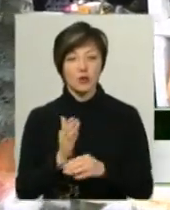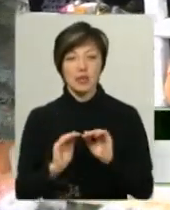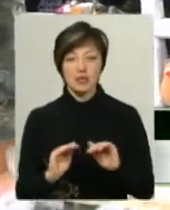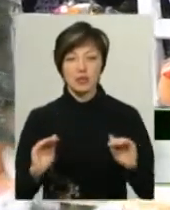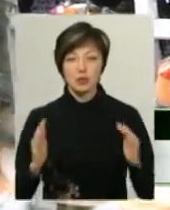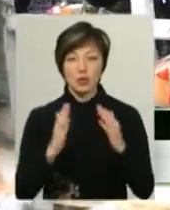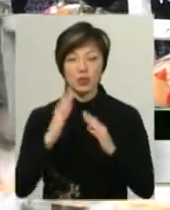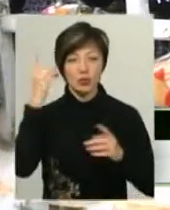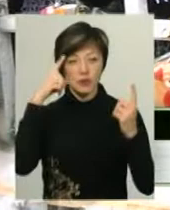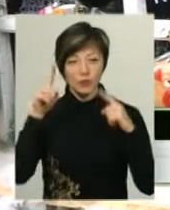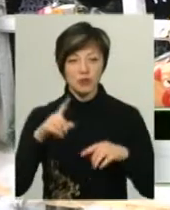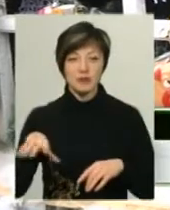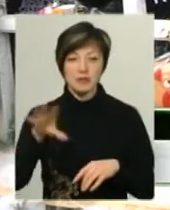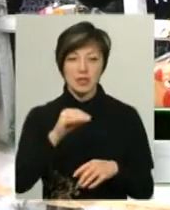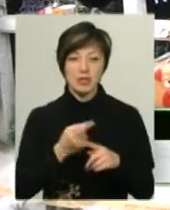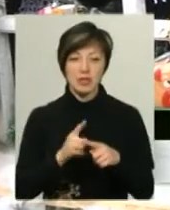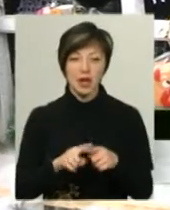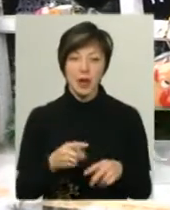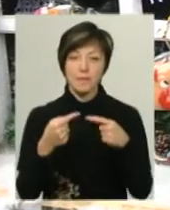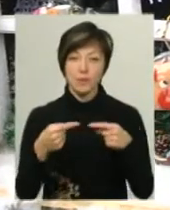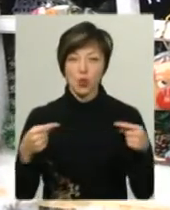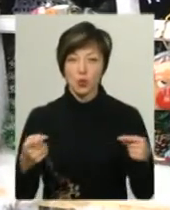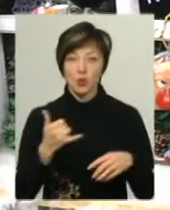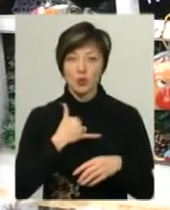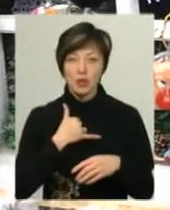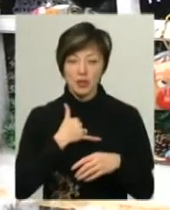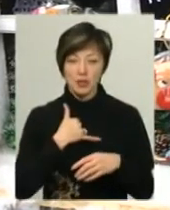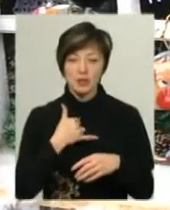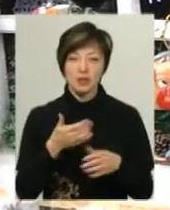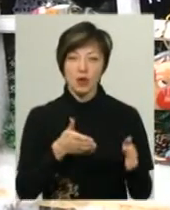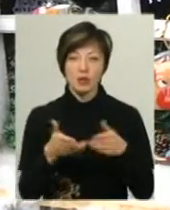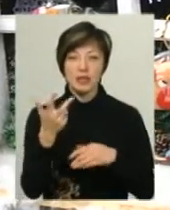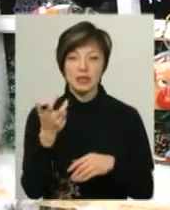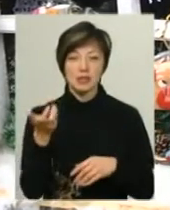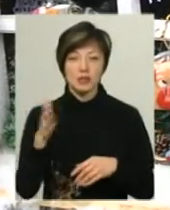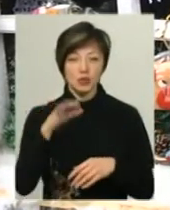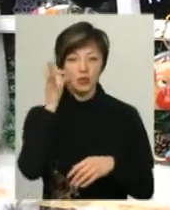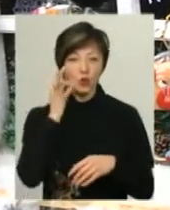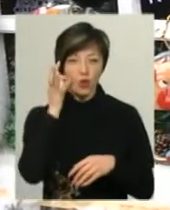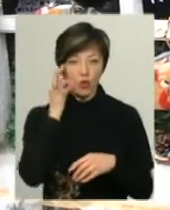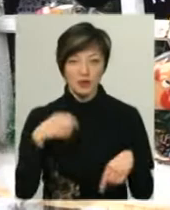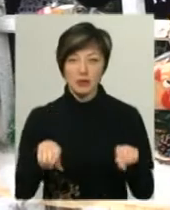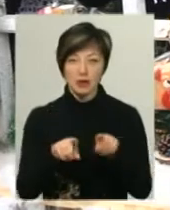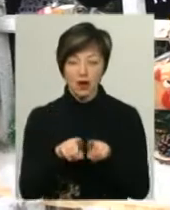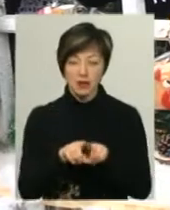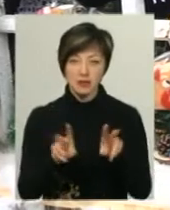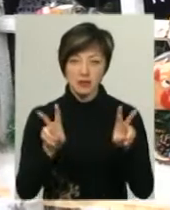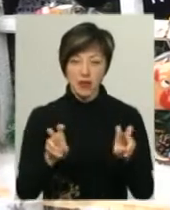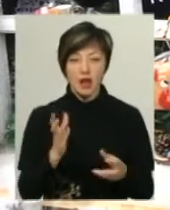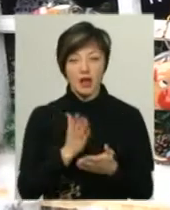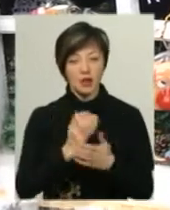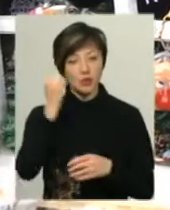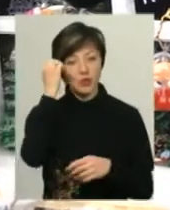діти з будинку творчості. Всієї цієї продукції в нас заготовно 300 штук. Це солодкої, так би мовити. А ще є